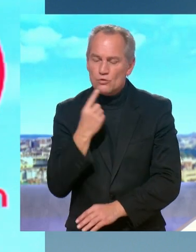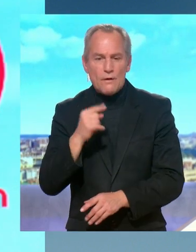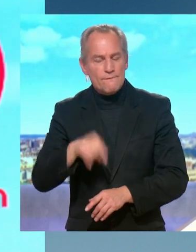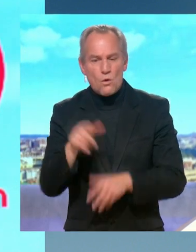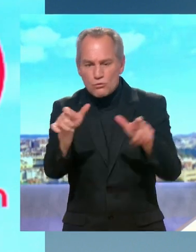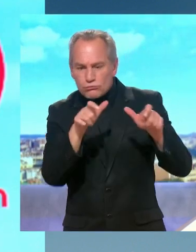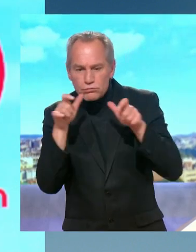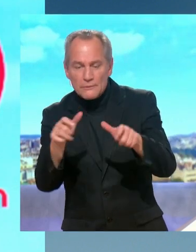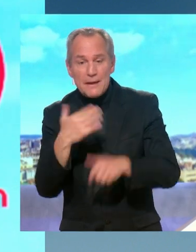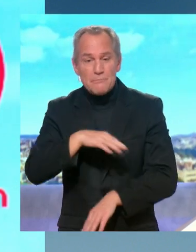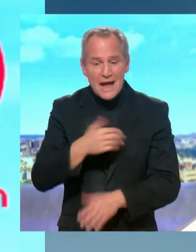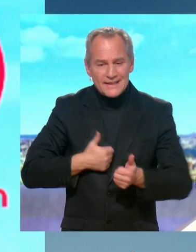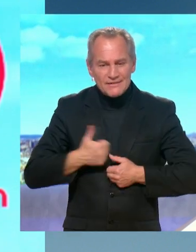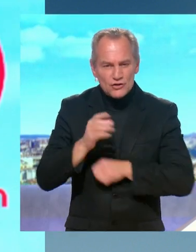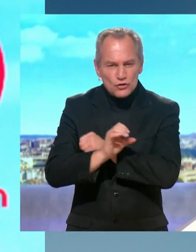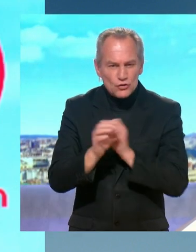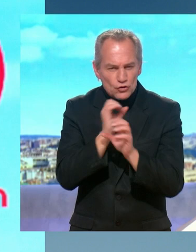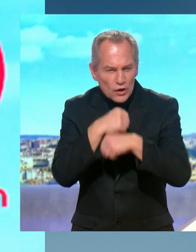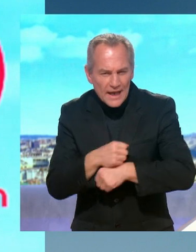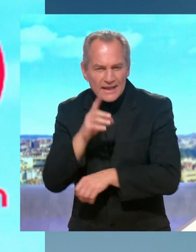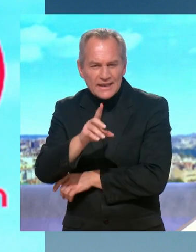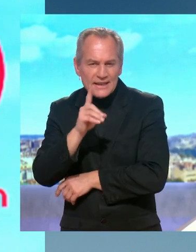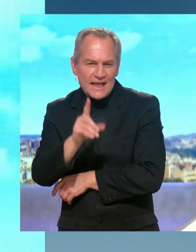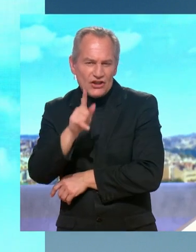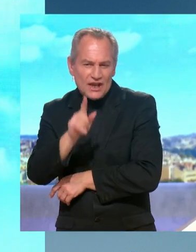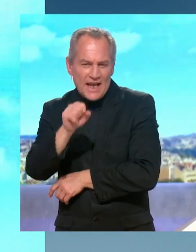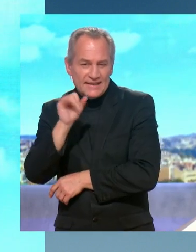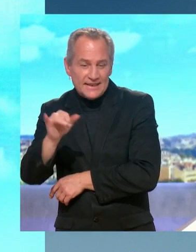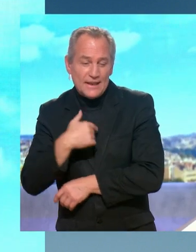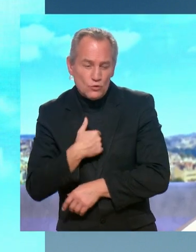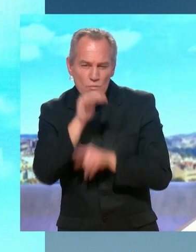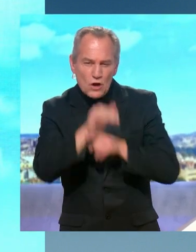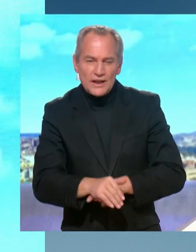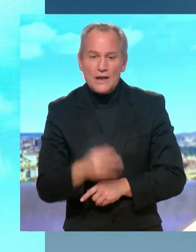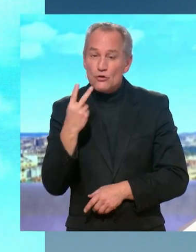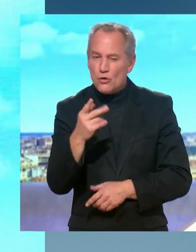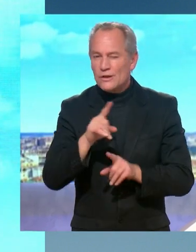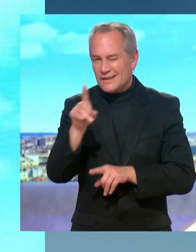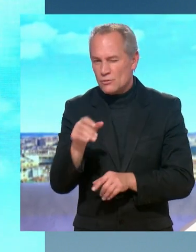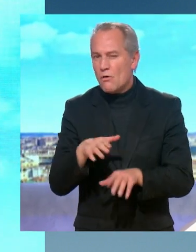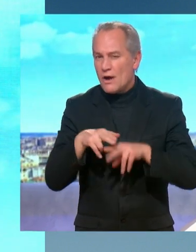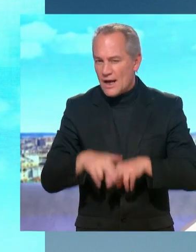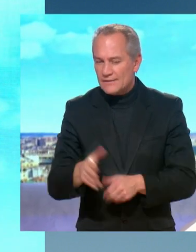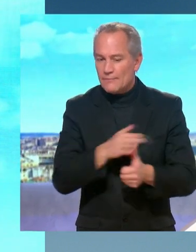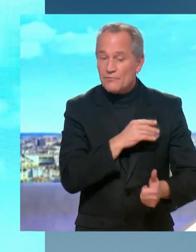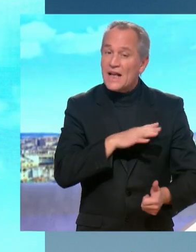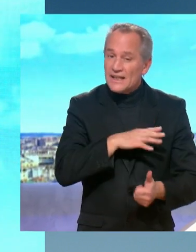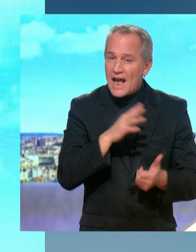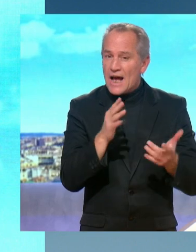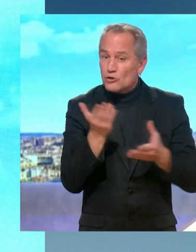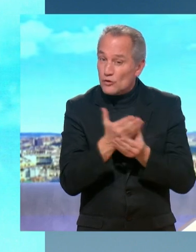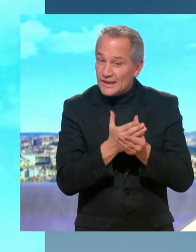grâce au service secret grâce à la DGSI nous les protégeons. J'ai encore deux questions rapidement il y a décidément beaucoup de gros dossiers sur votre bureau il y a les JO